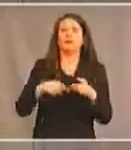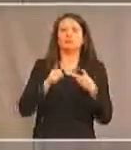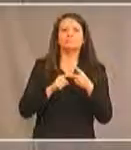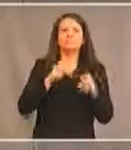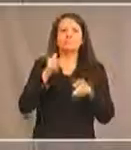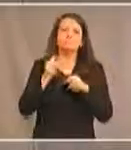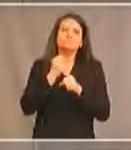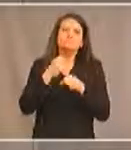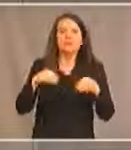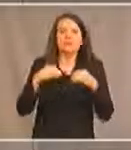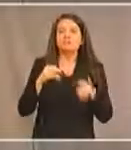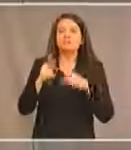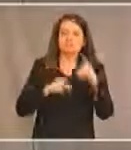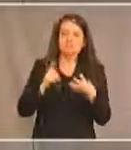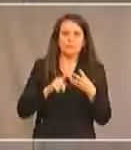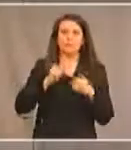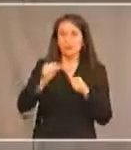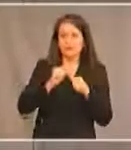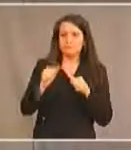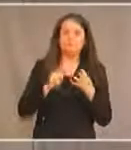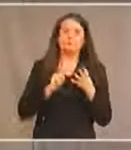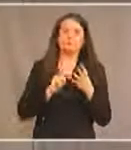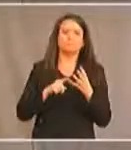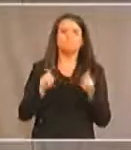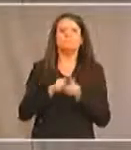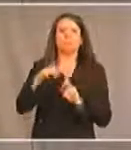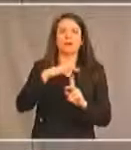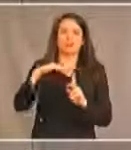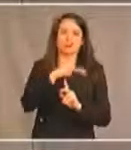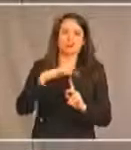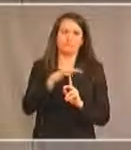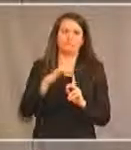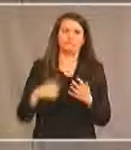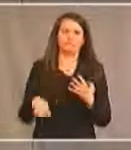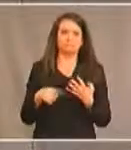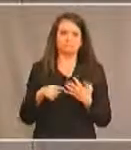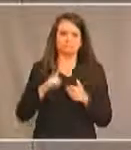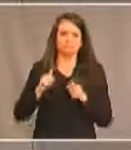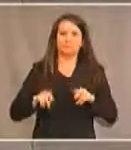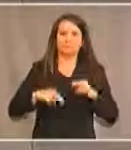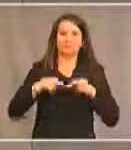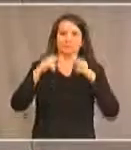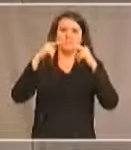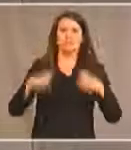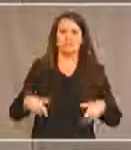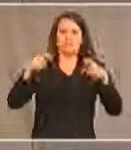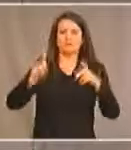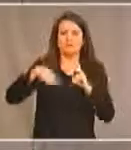publics, prestations de services, transports et l'environnement bâti et les communications.